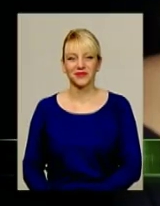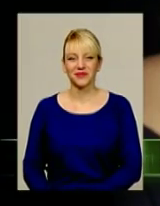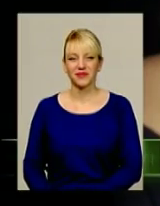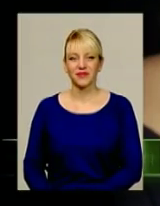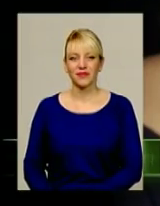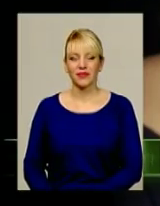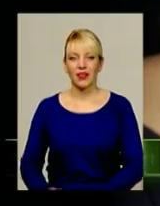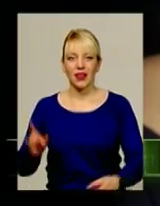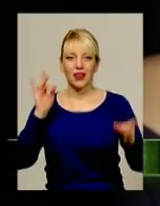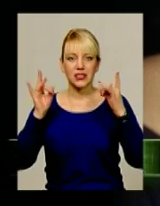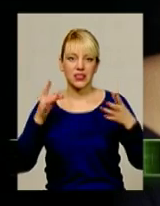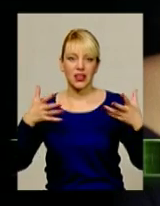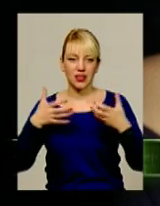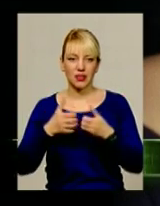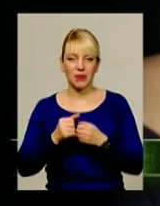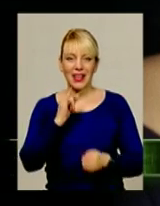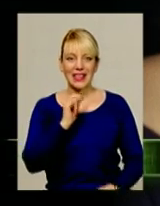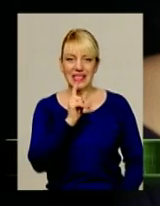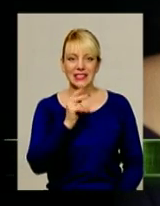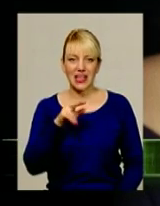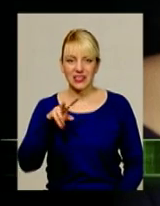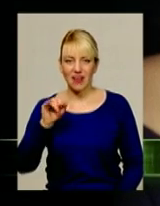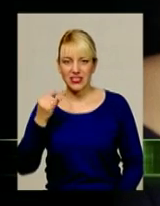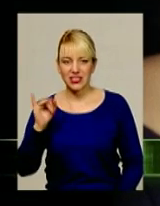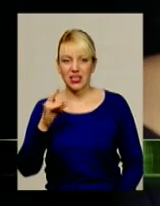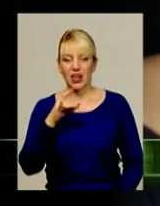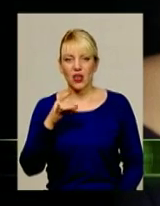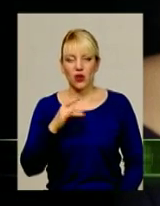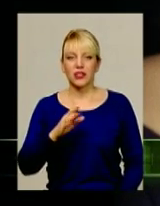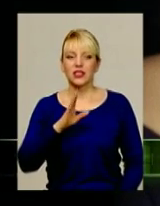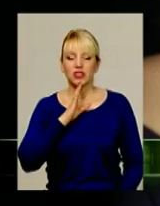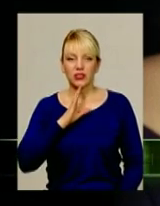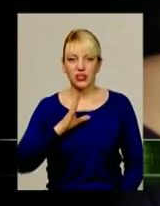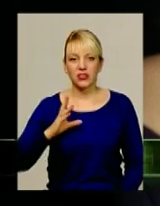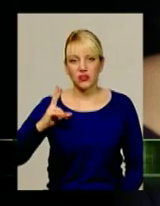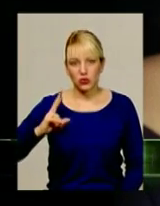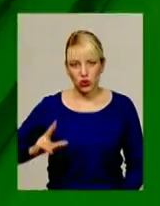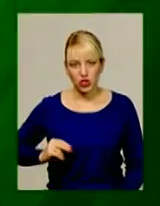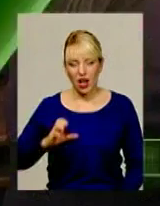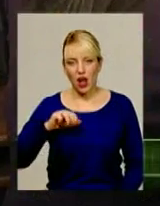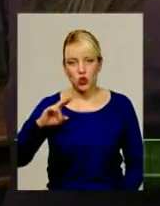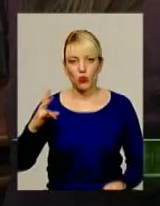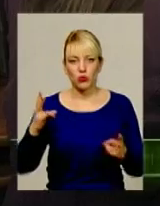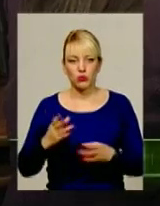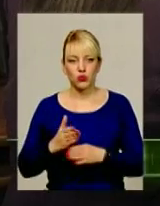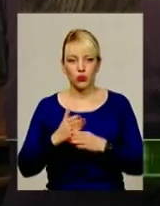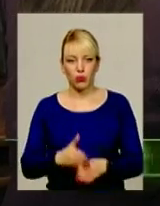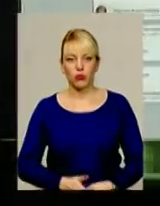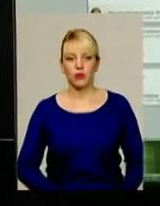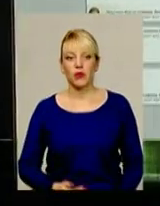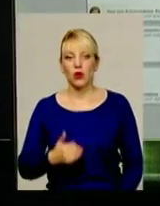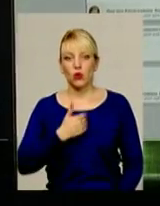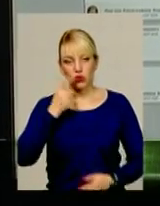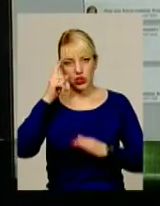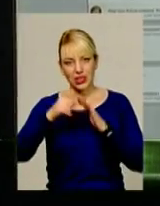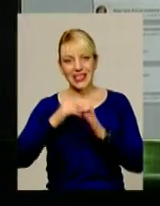Резонанс на ДТП в Віз'яславському районі. Потерпіла дочка-атовця потребує допомоги. Хочете дізнатись